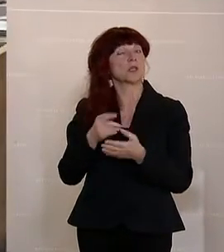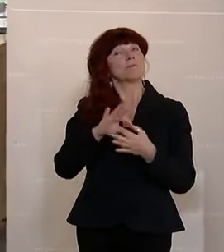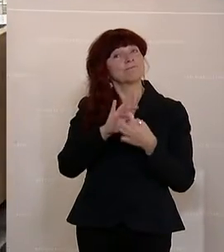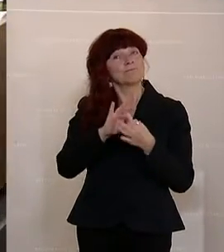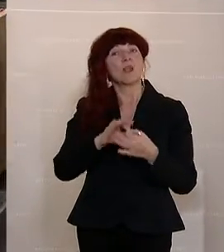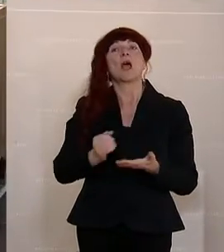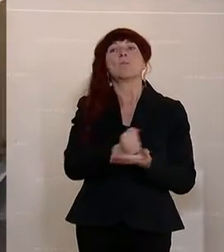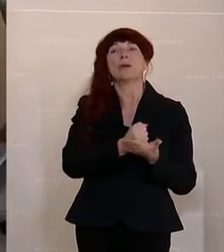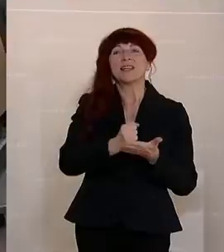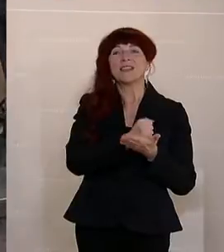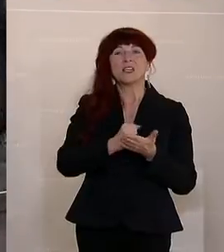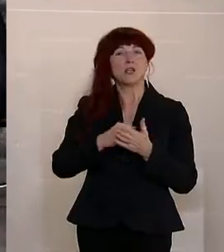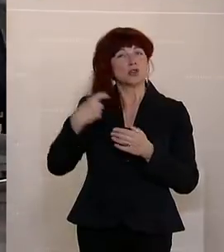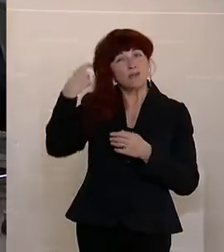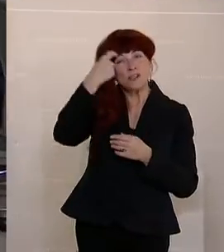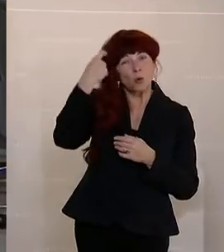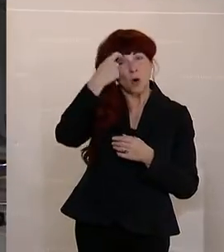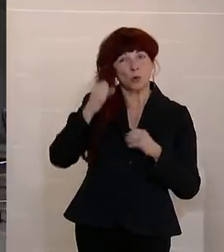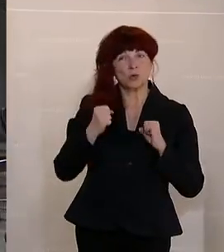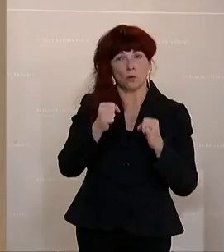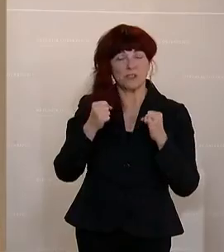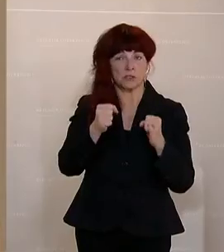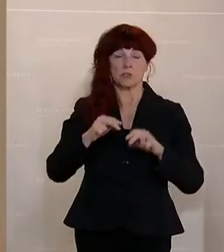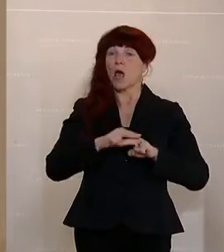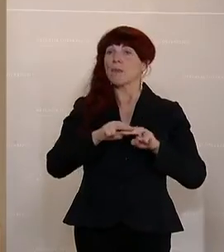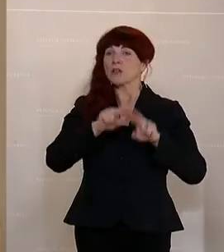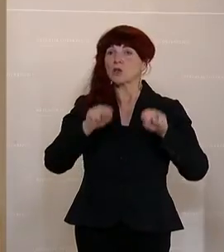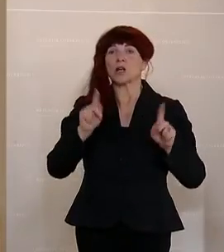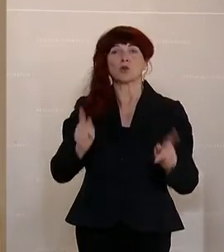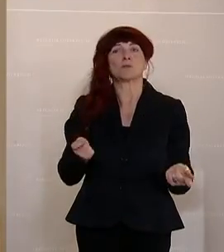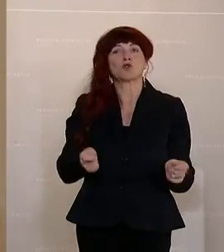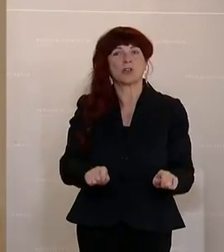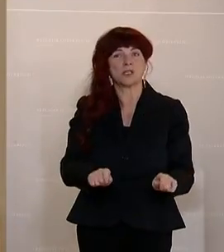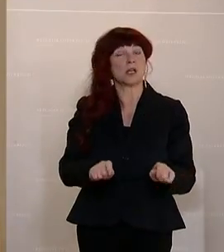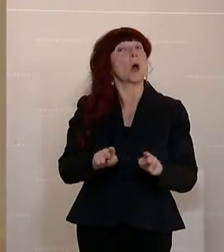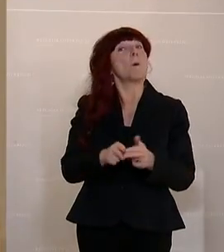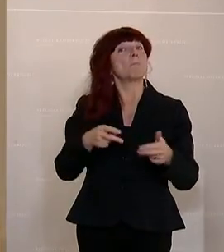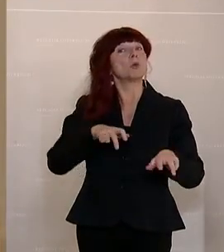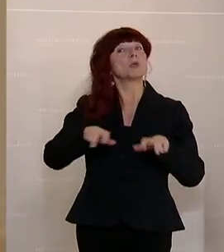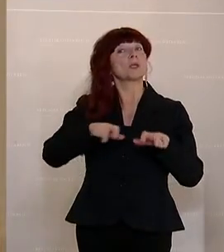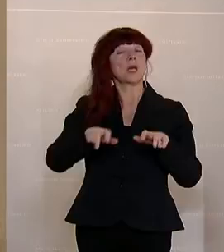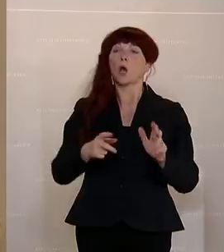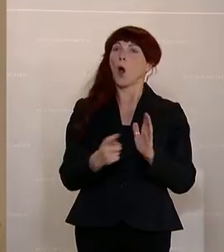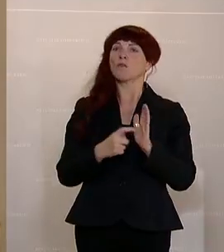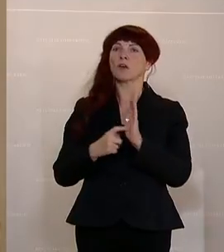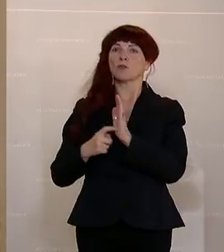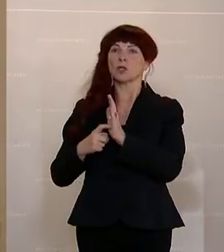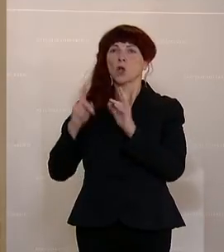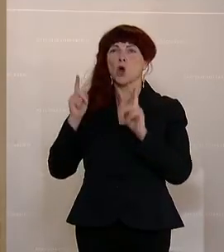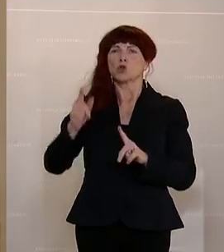Versorgungsoffensive. Der Nationalrat wolle beschließen, die Bundesregierung wird aufgefordert, sofort ein